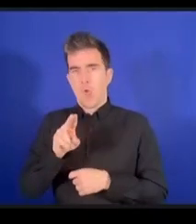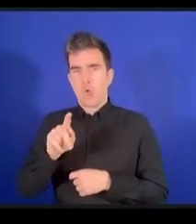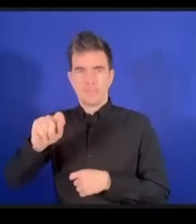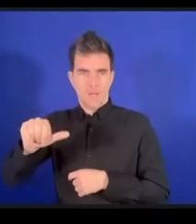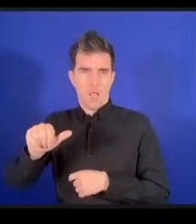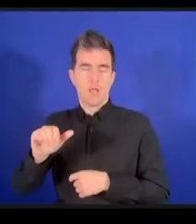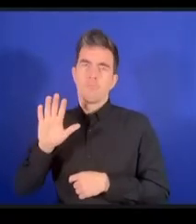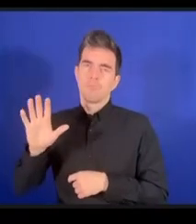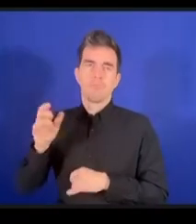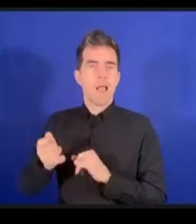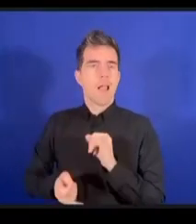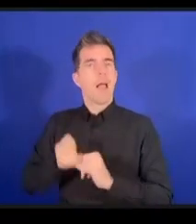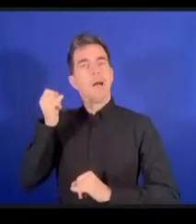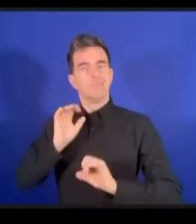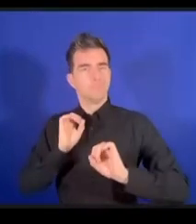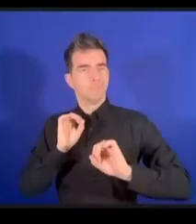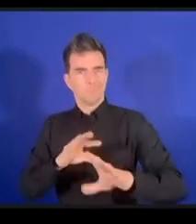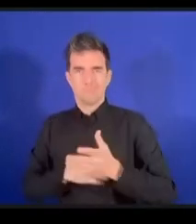de ses commentaires